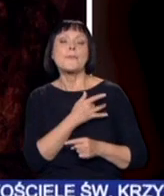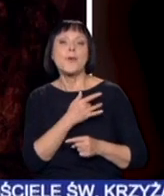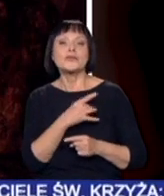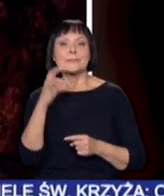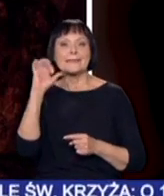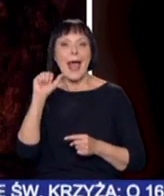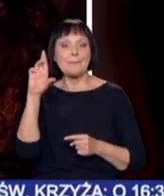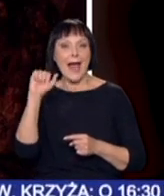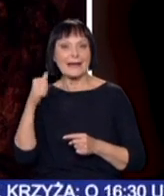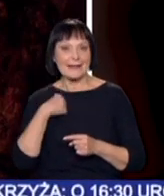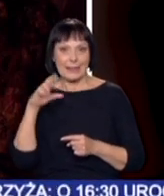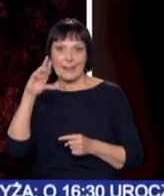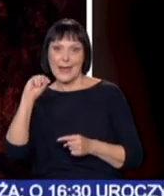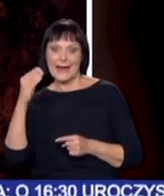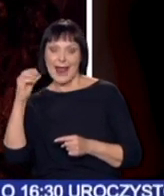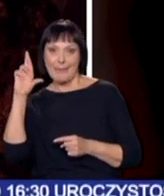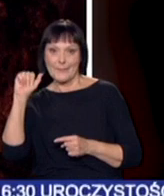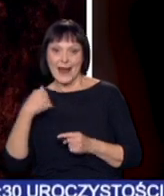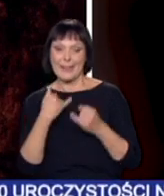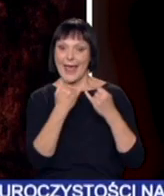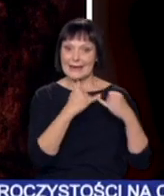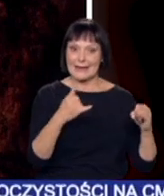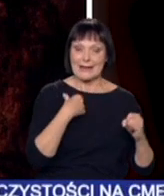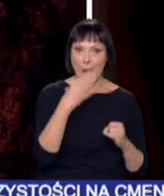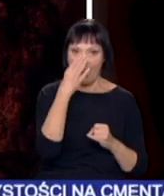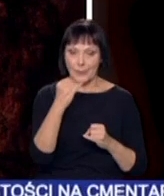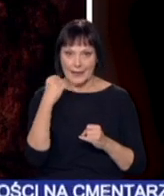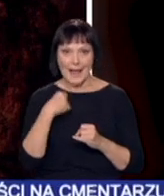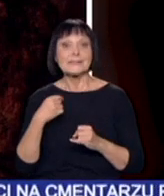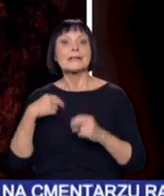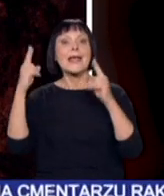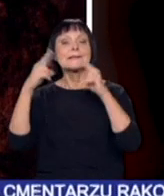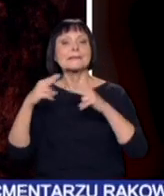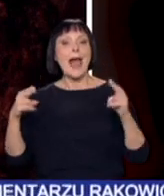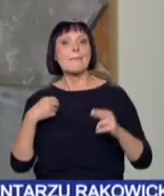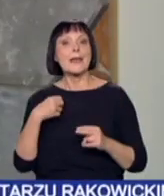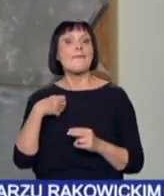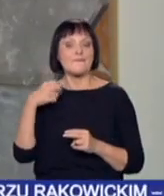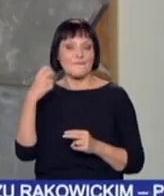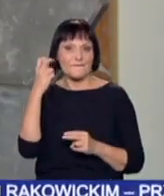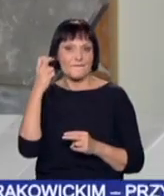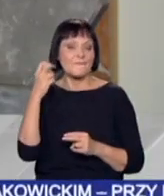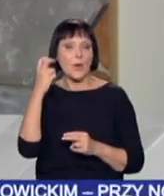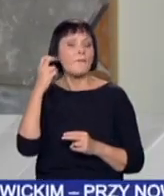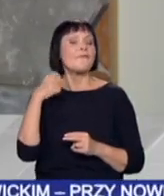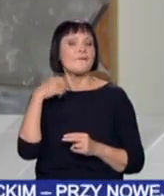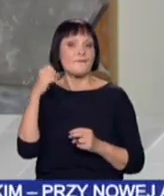Dwa inne jego dzieła, uczony przy pulpicie i dziewczyna w ramie obrazu są w Zamku Królewskim w Warszawie. Z takich